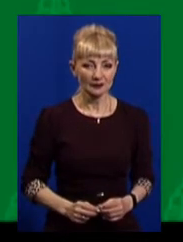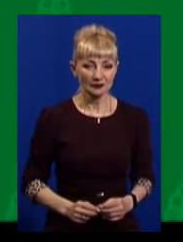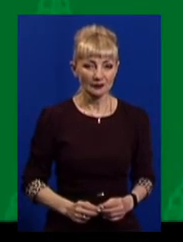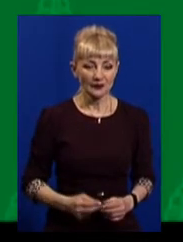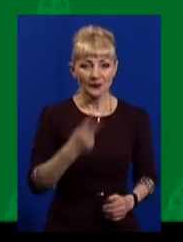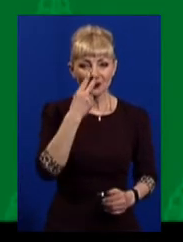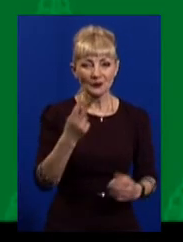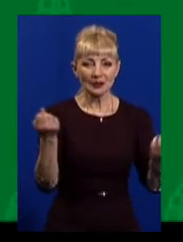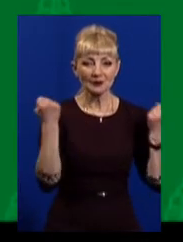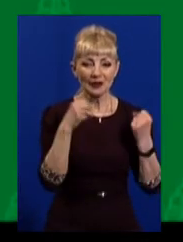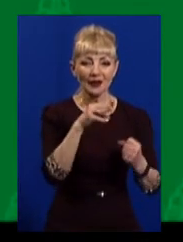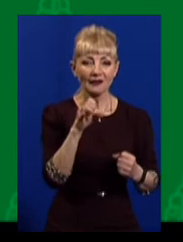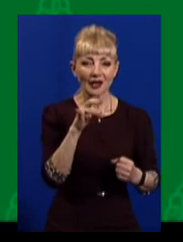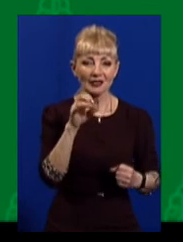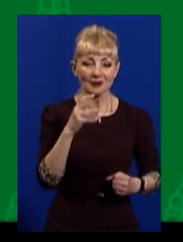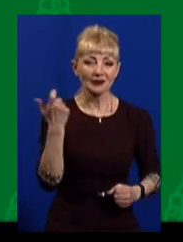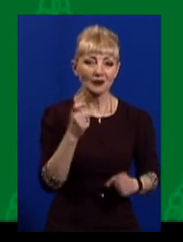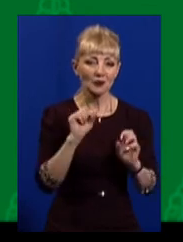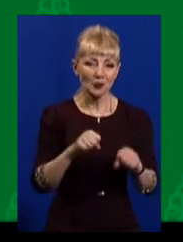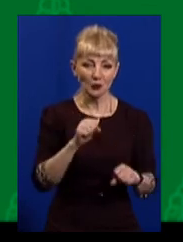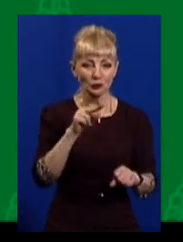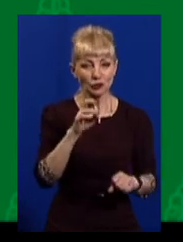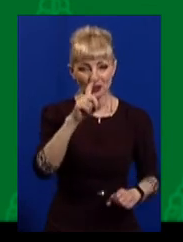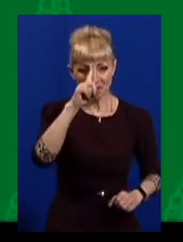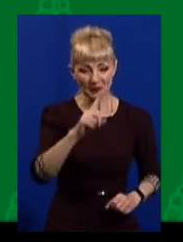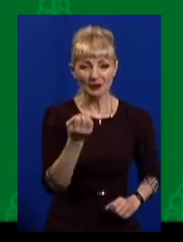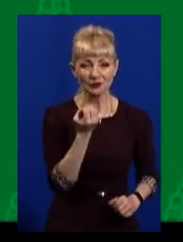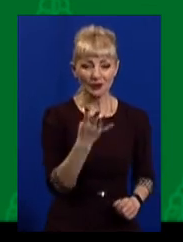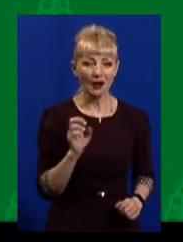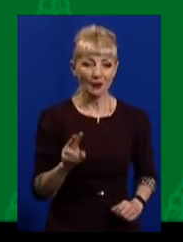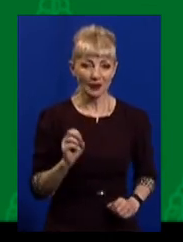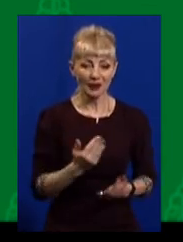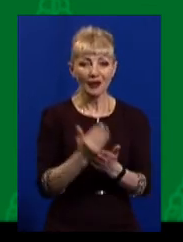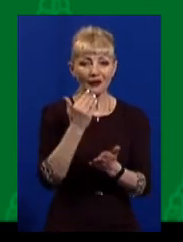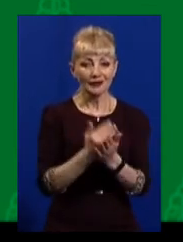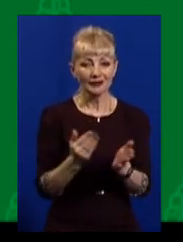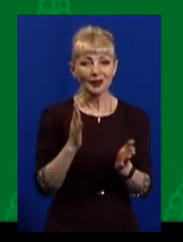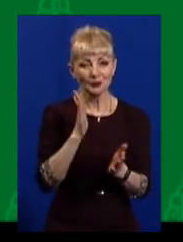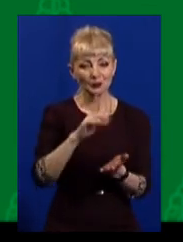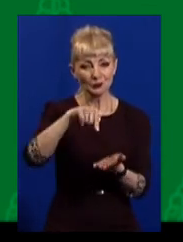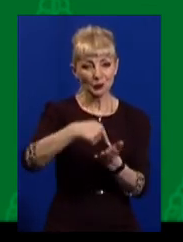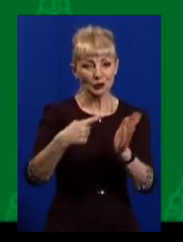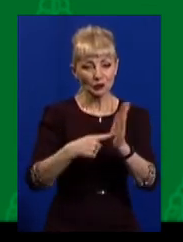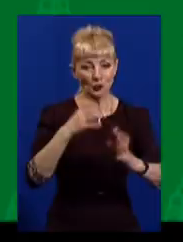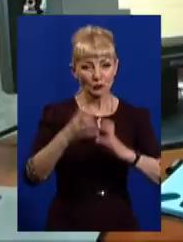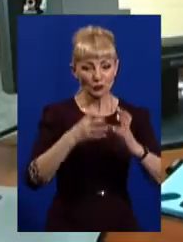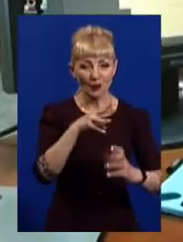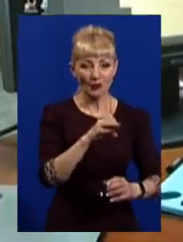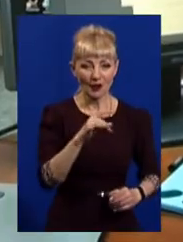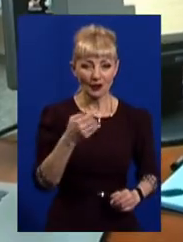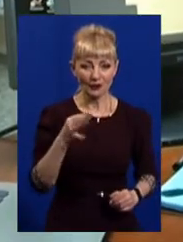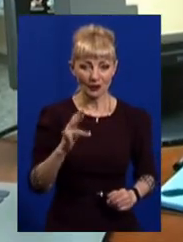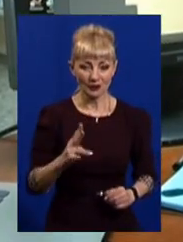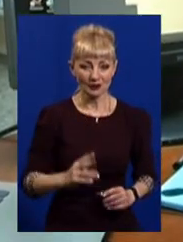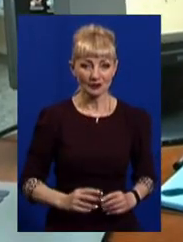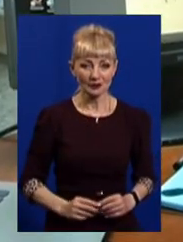Побачити спортивний талісман харків'яни зможуть за місяць, 14 квітня. Тоді в місті відбудеться шостий міжнародний марафон. Альона